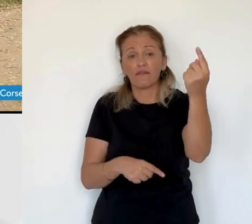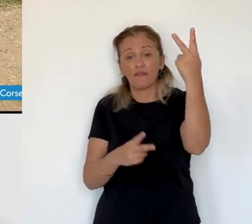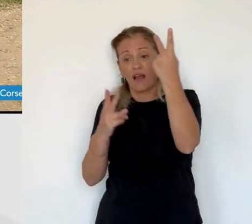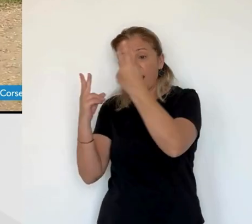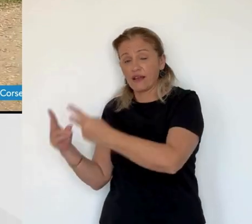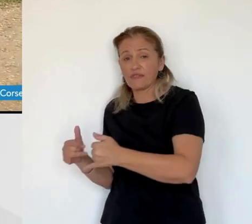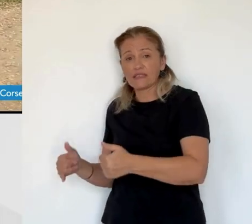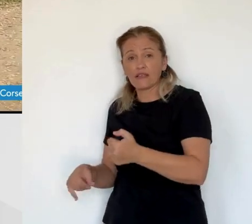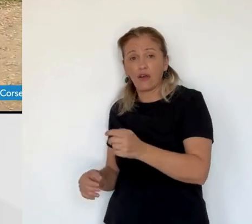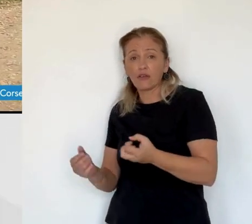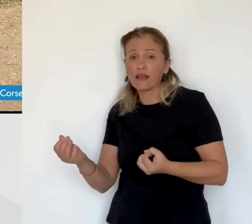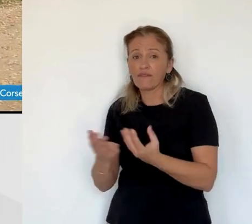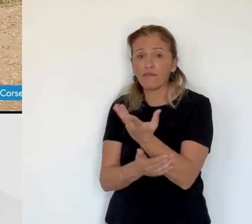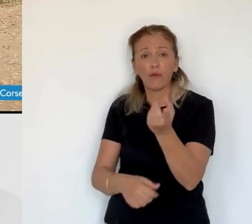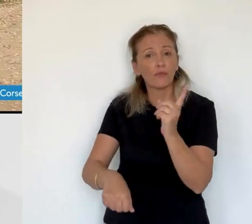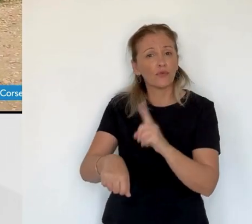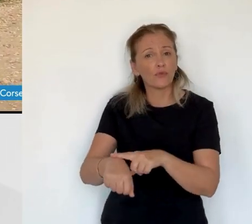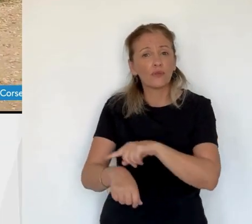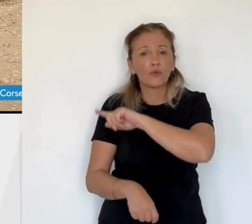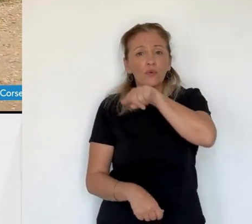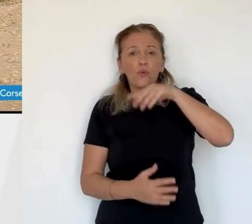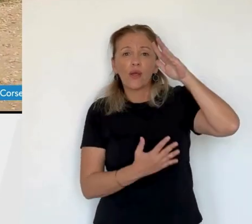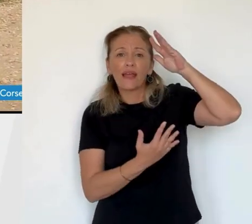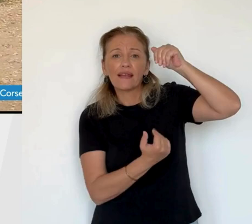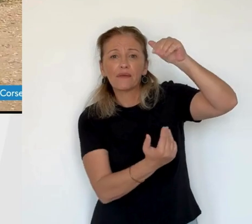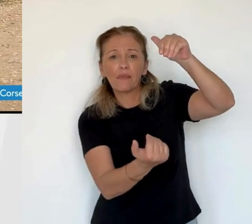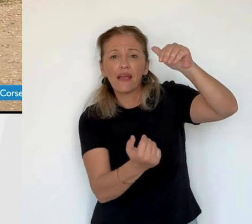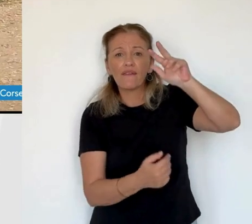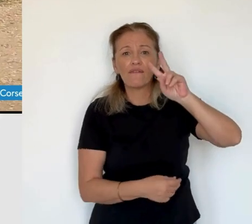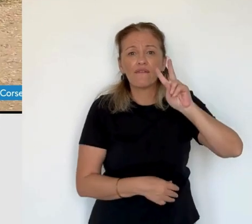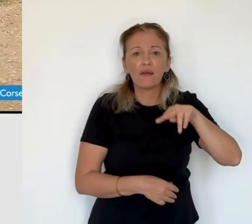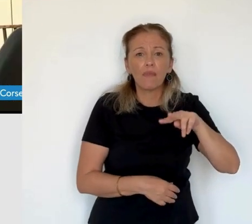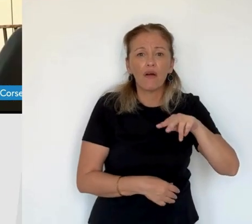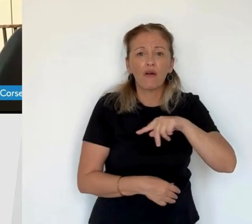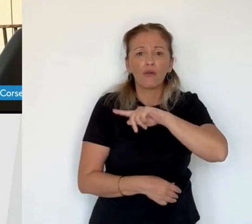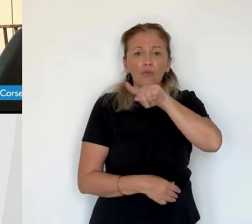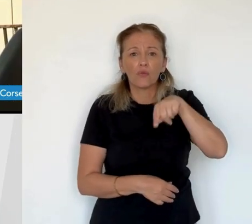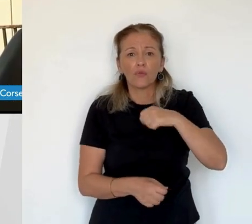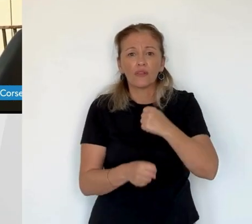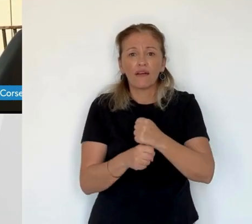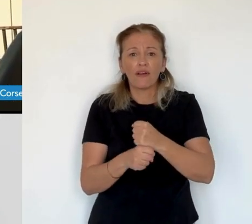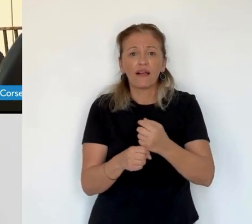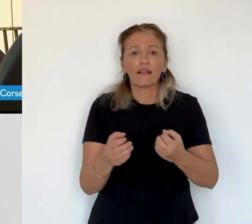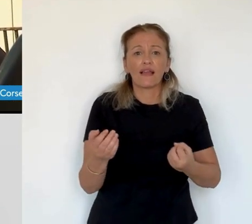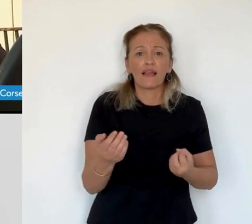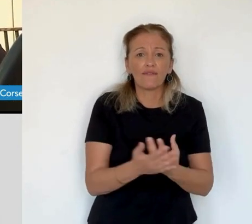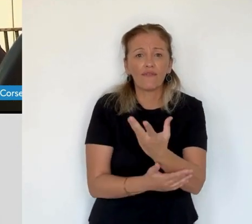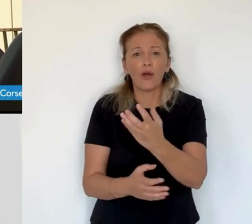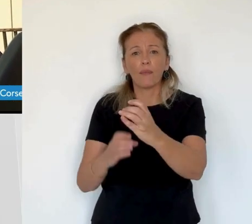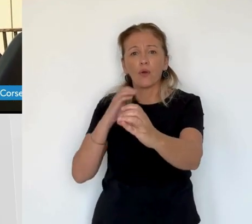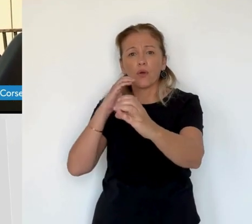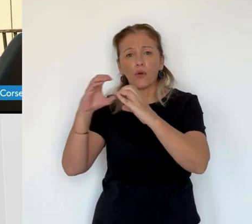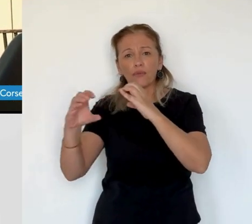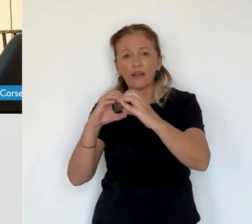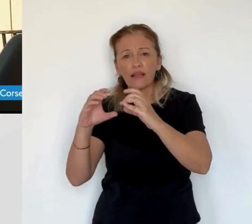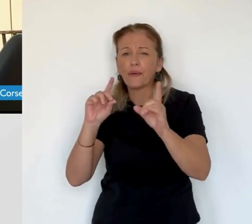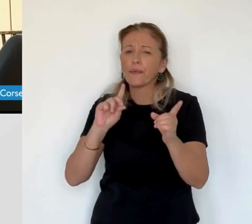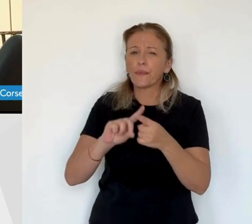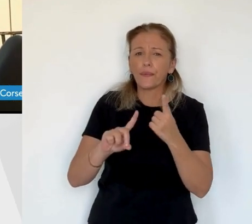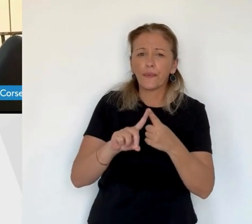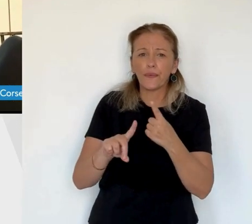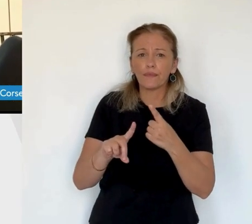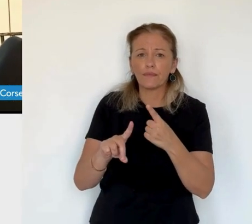touristes devraient être avertis dès leur arrivée sur l'île. On espère vraiment pouvoir mettre des mesures d'information, de communication.